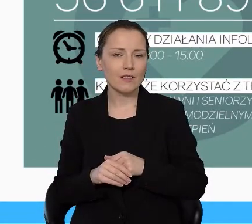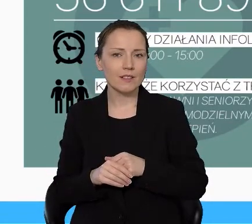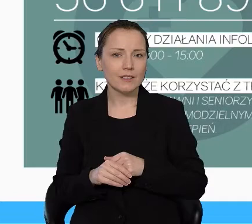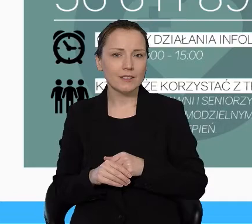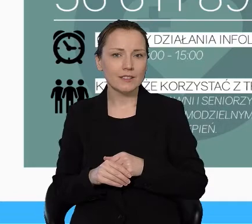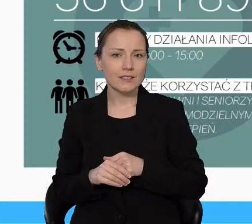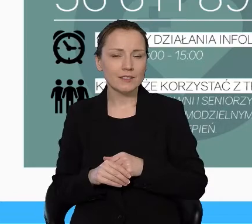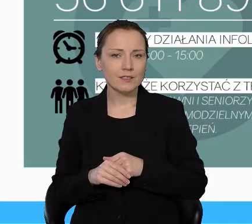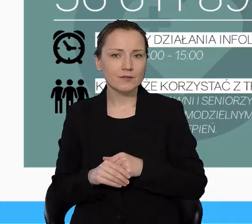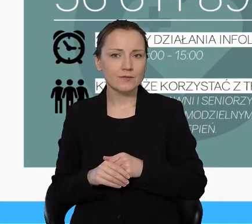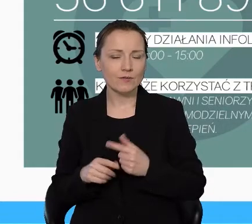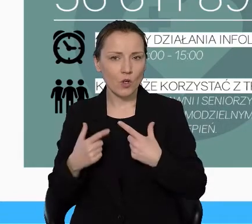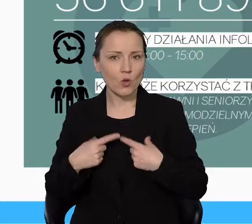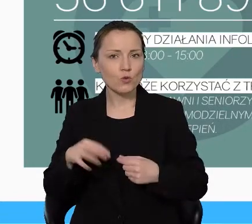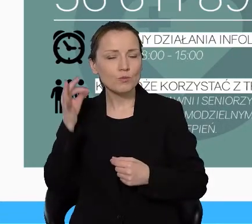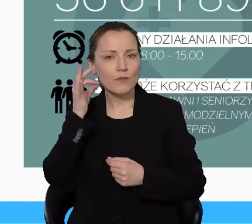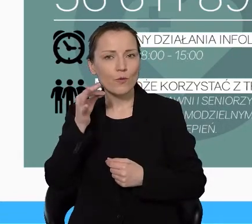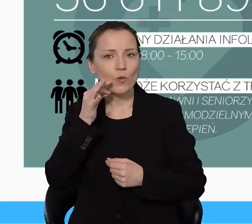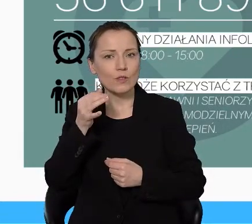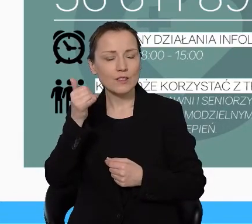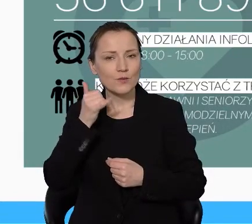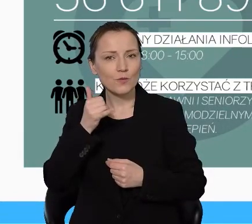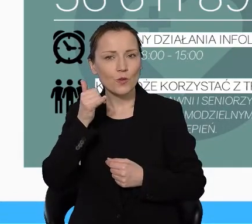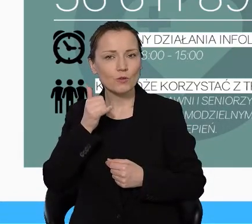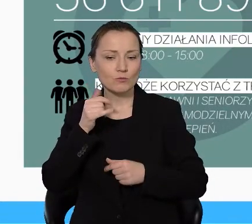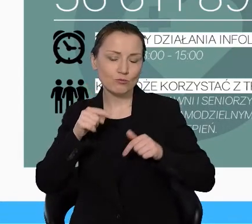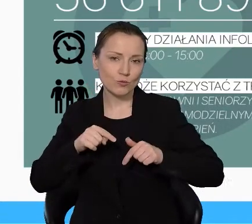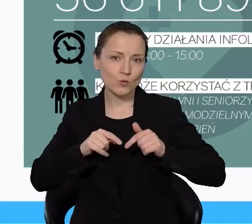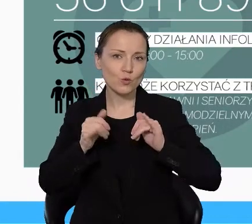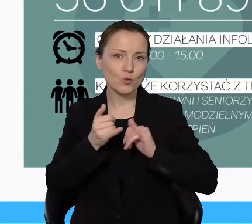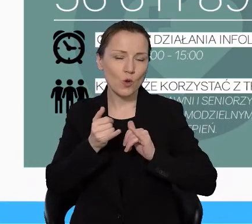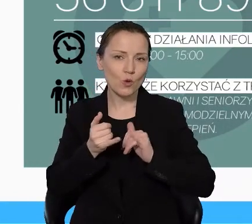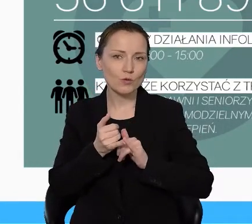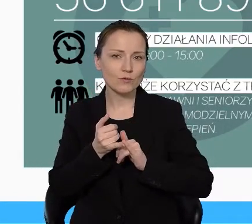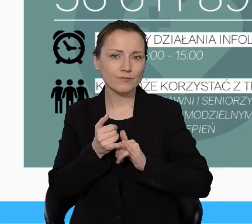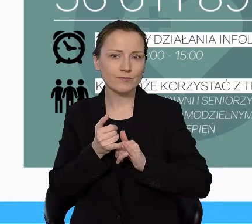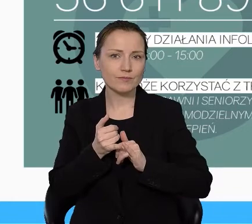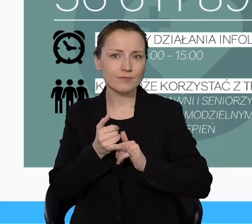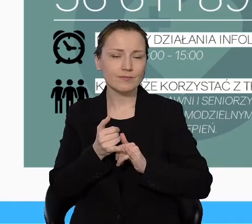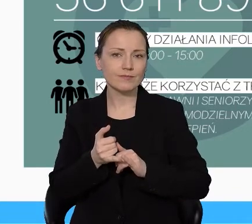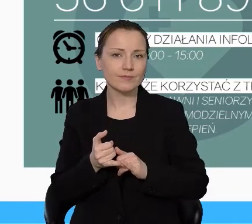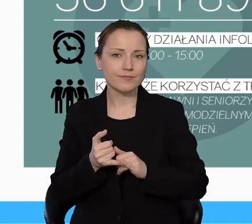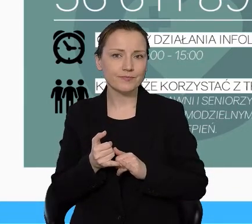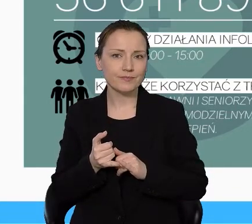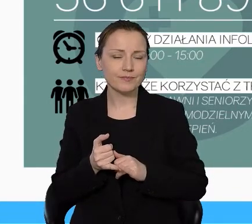mieszkanki i mieszkańcy Torunia, nie tylko po to, żeby sobie